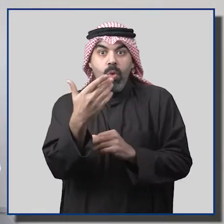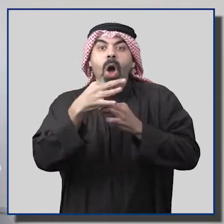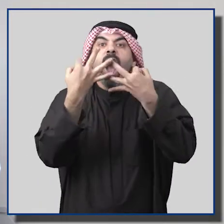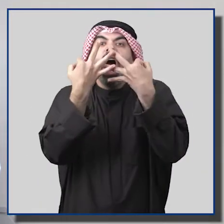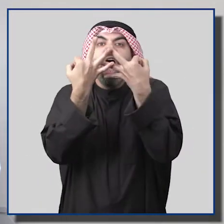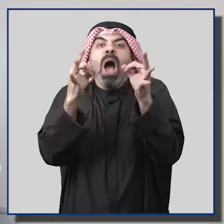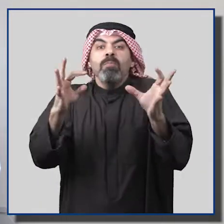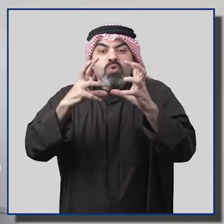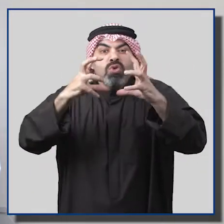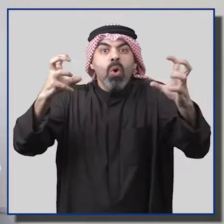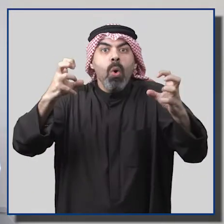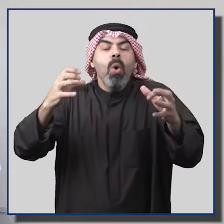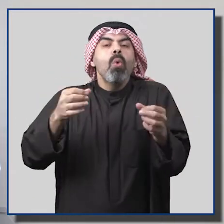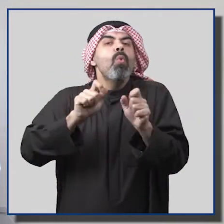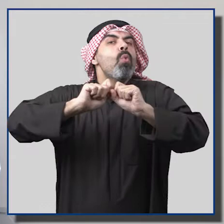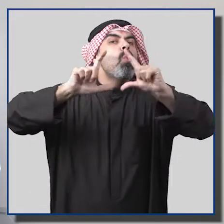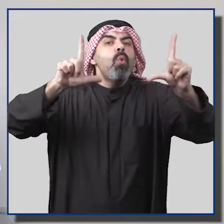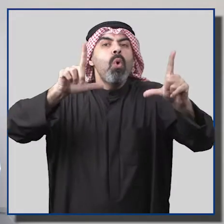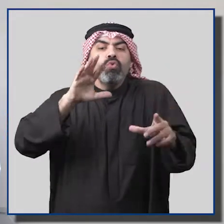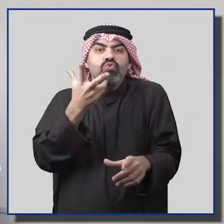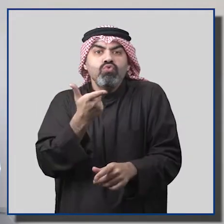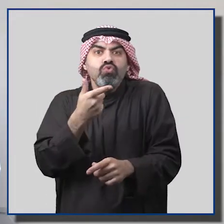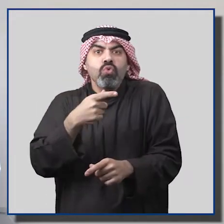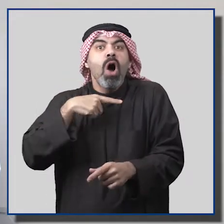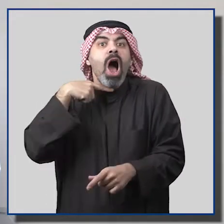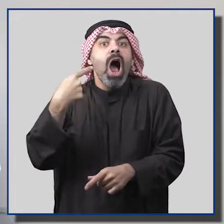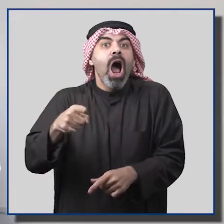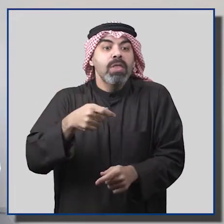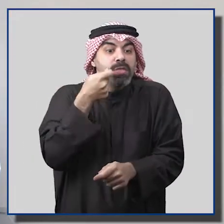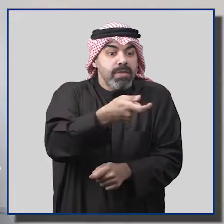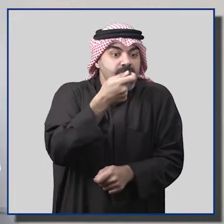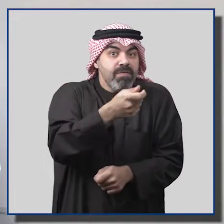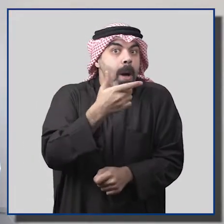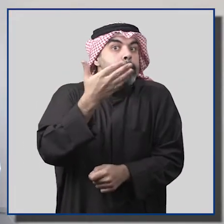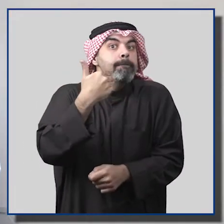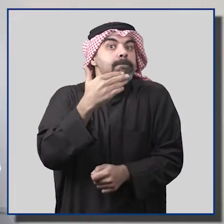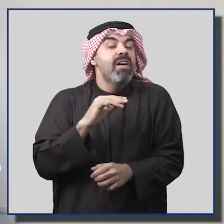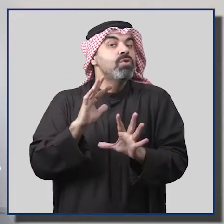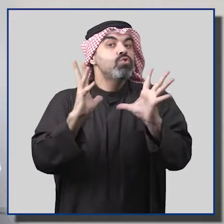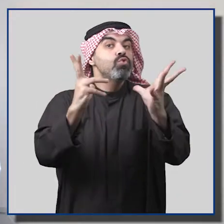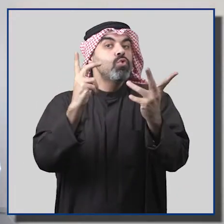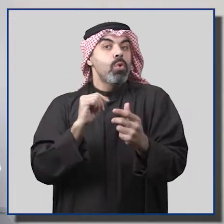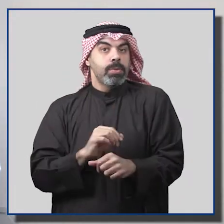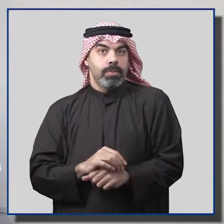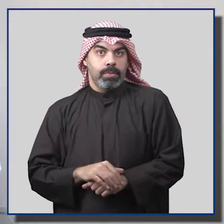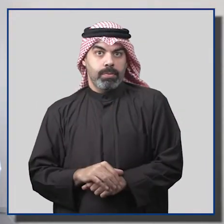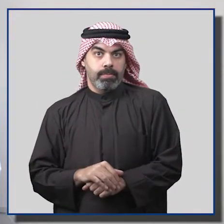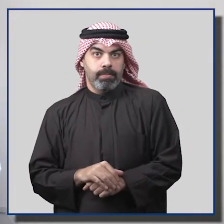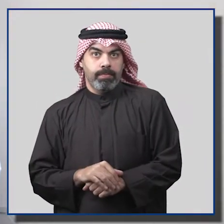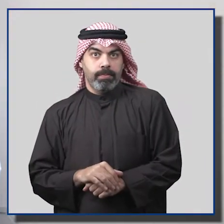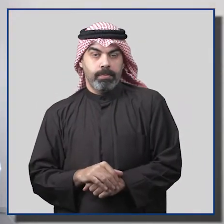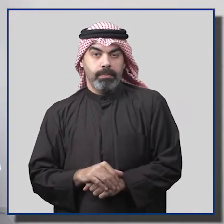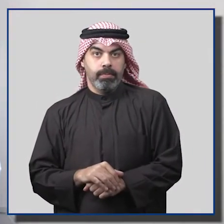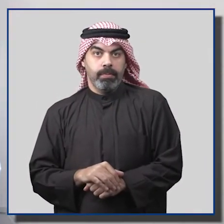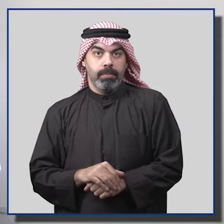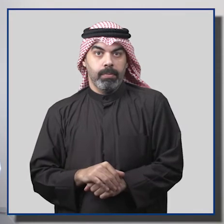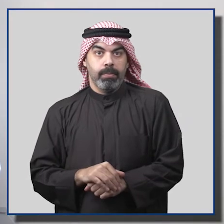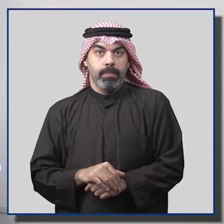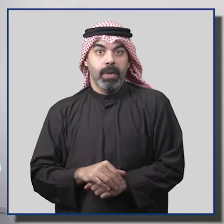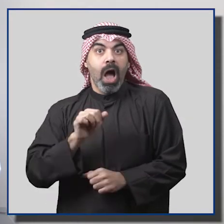للعميل عن تبعات ومخاطر الالتزامات المالية على العميل